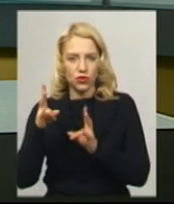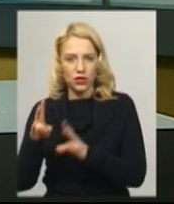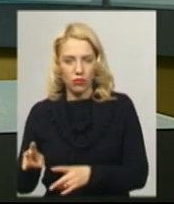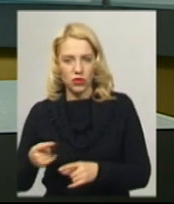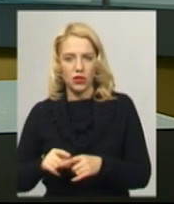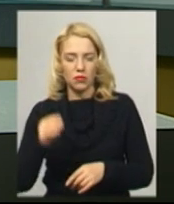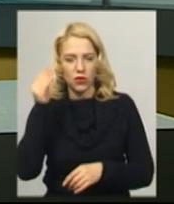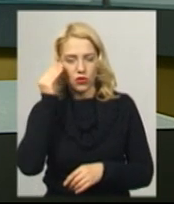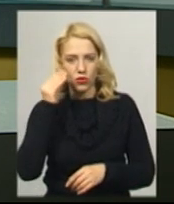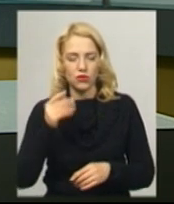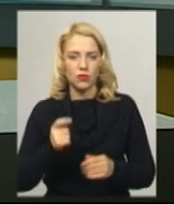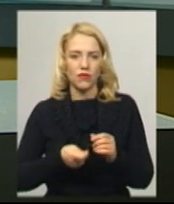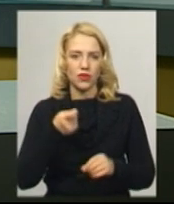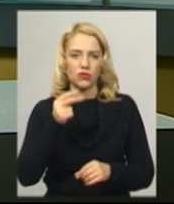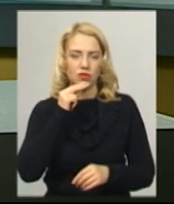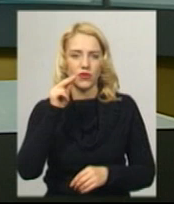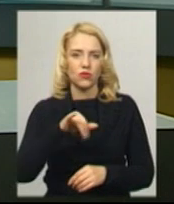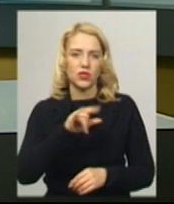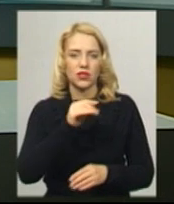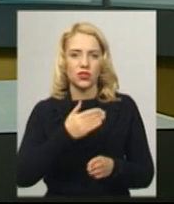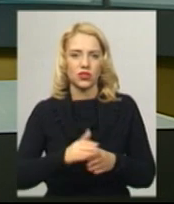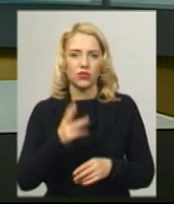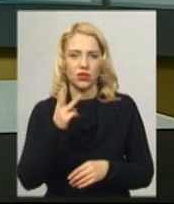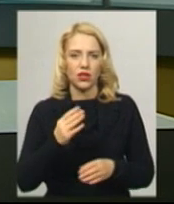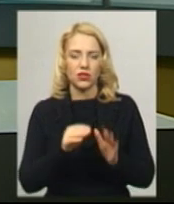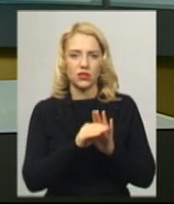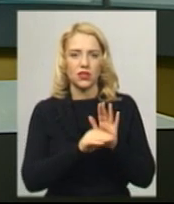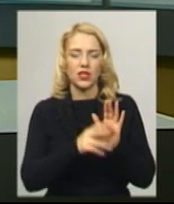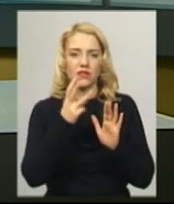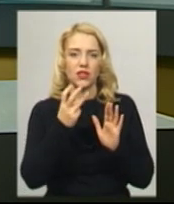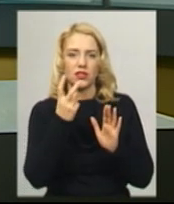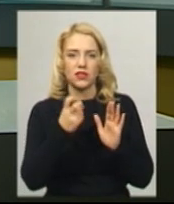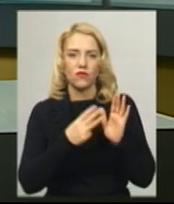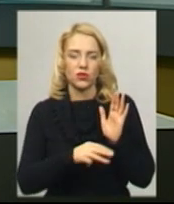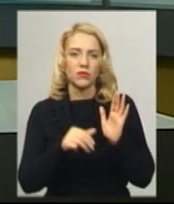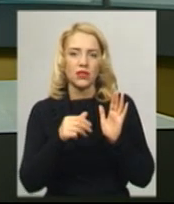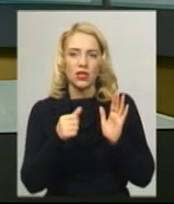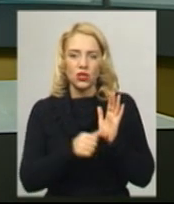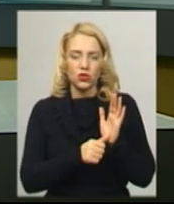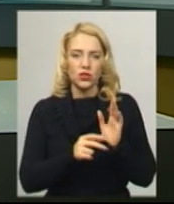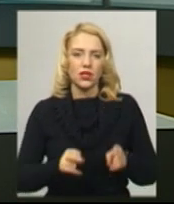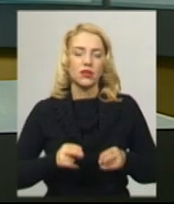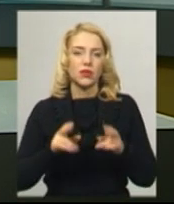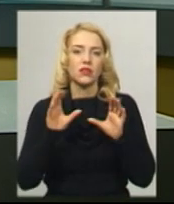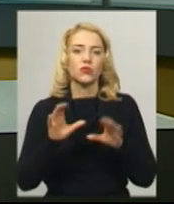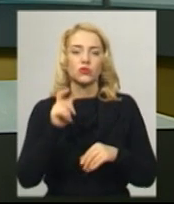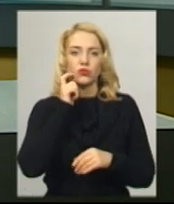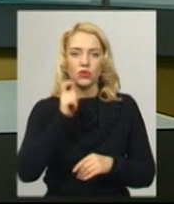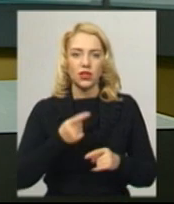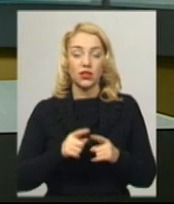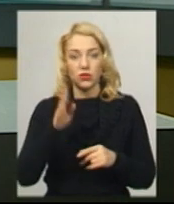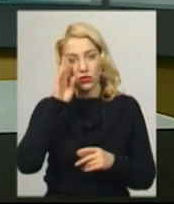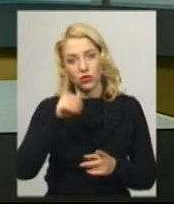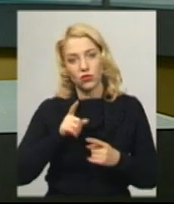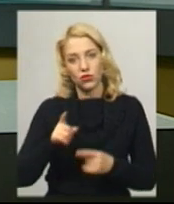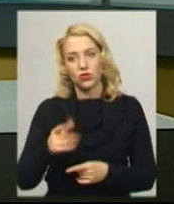екс-директору департаменту висунули звинувачення за частиною 3 статті 286 Кримінального кодексу України. Йому загрожує від 5